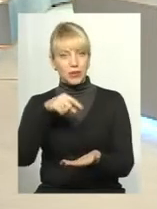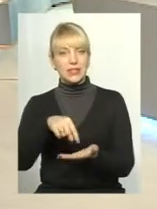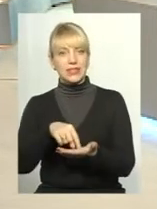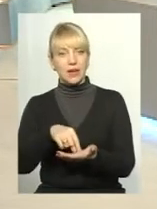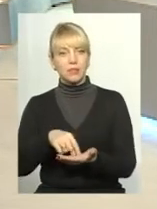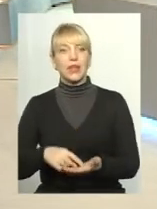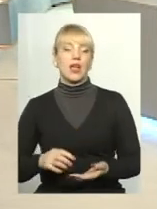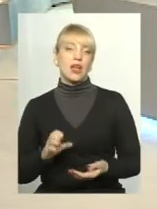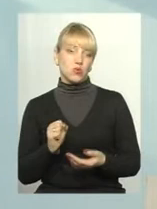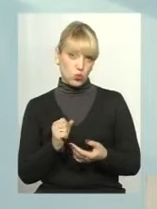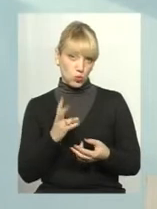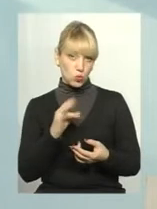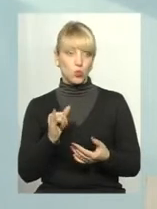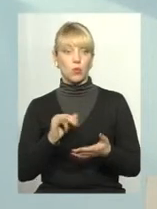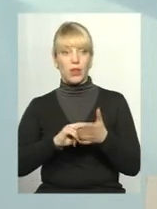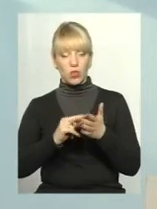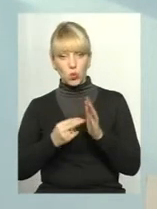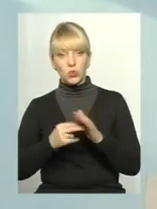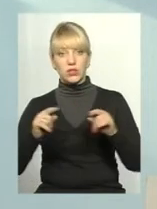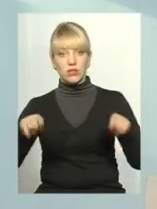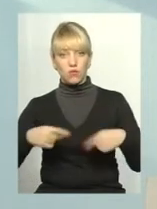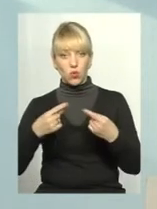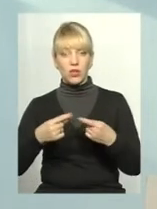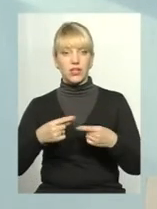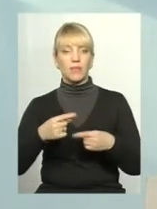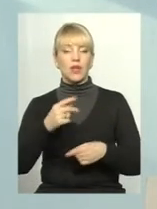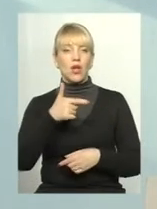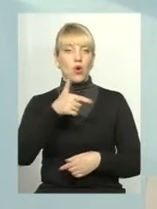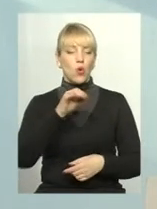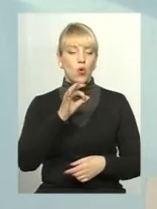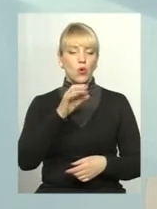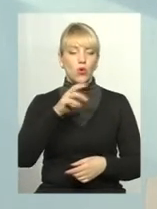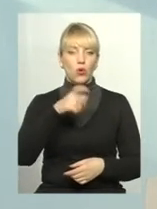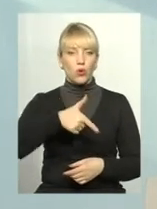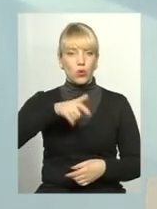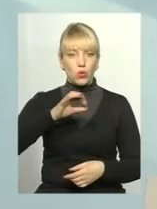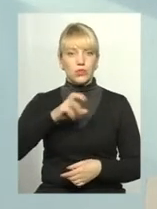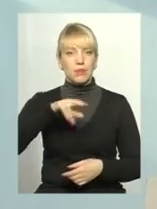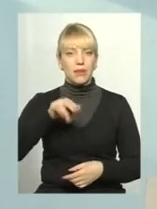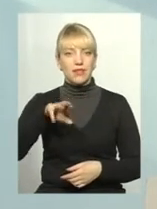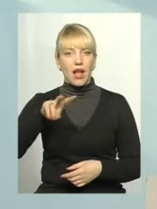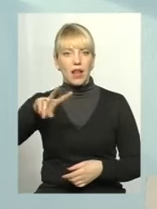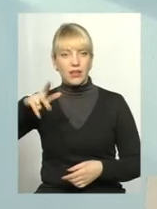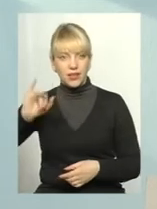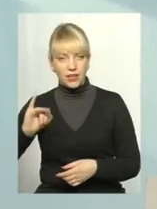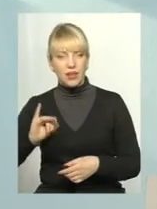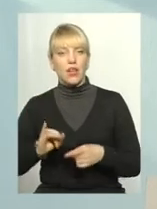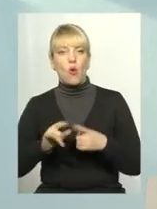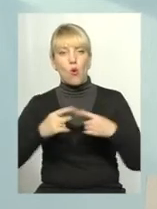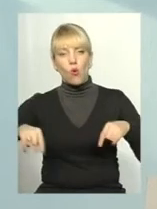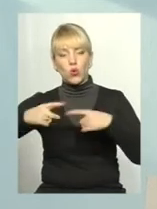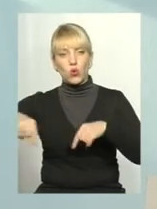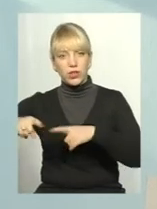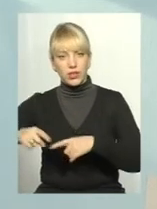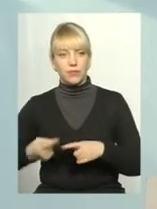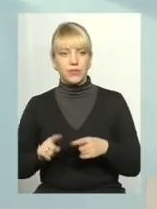Але планується створення госпітальних округів. І госпітальні округи створюються, знову ж, не тільки в Хмельницькій області, тому що якось